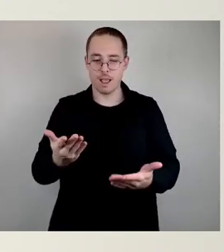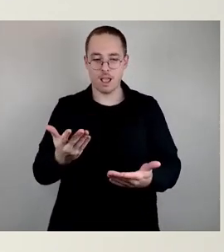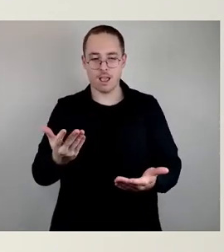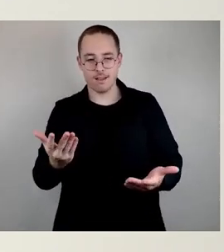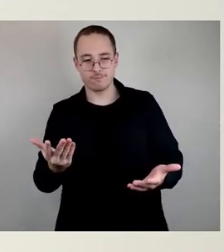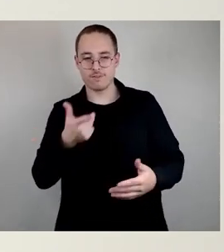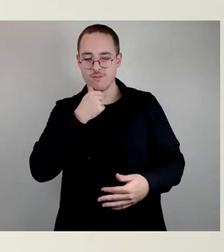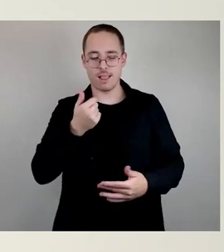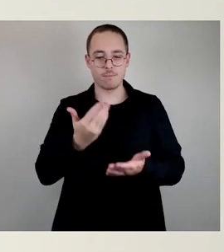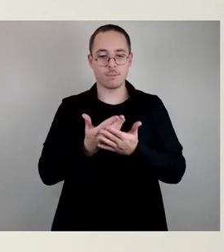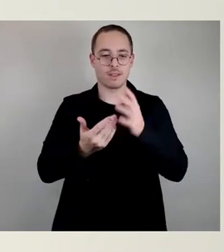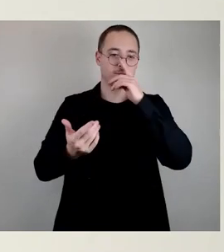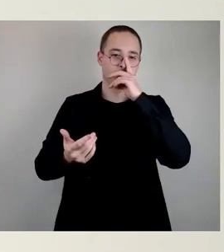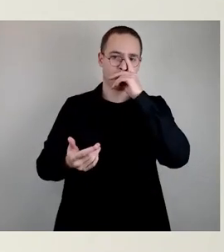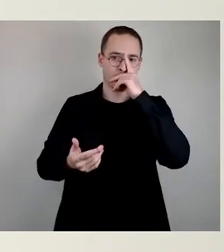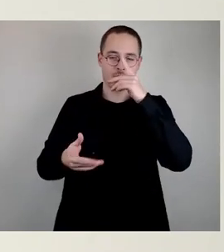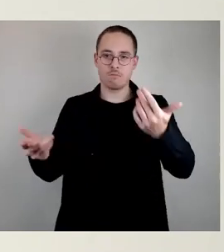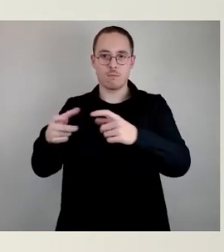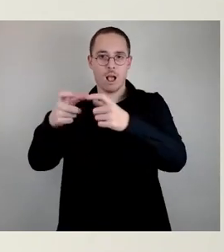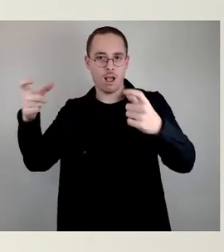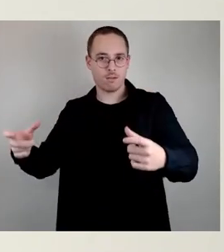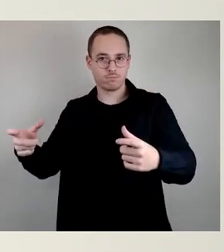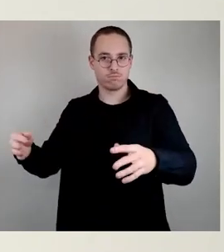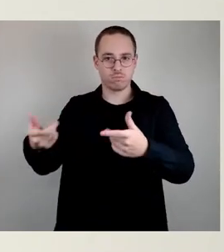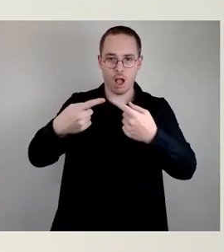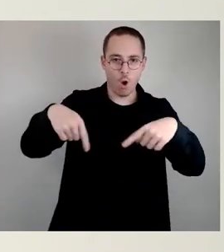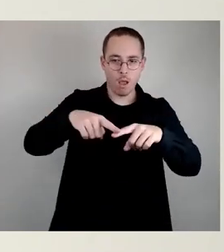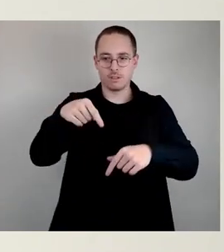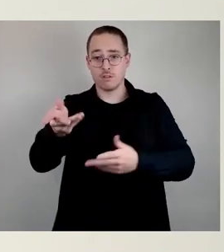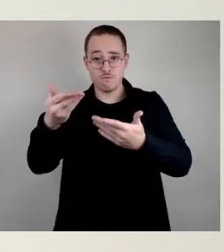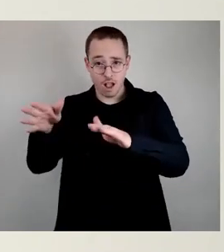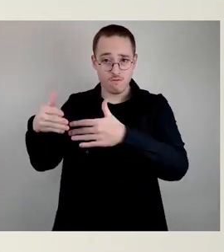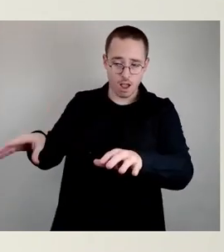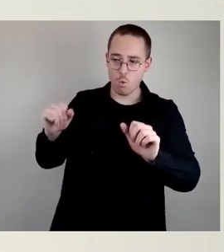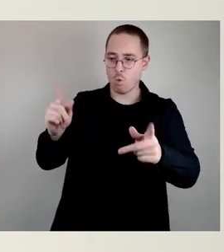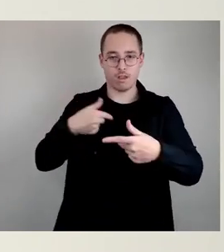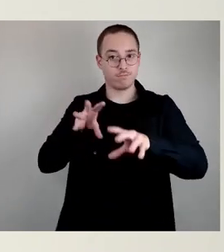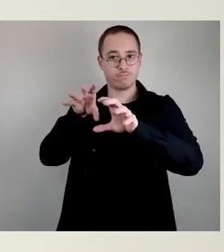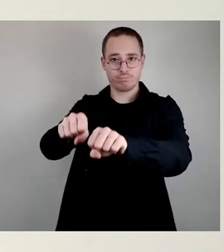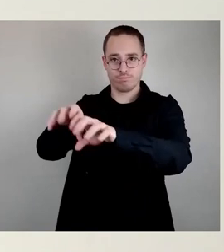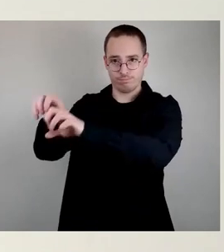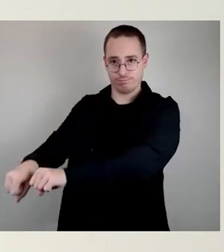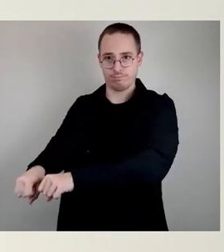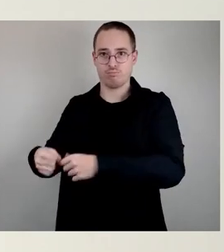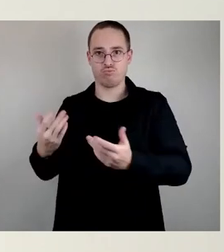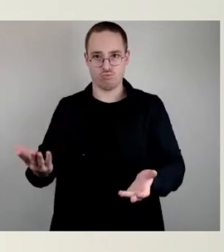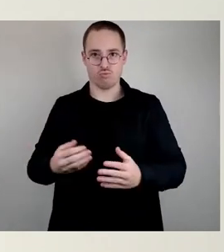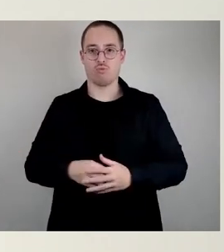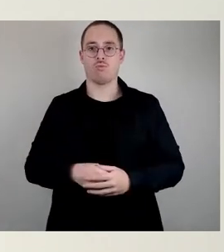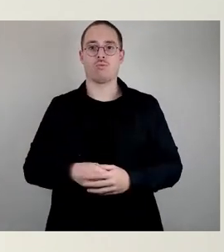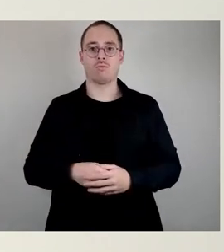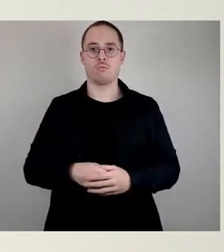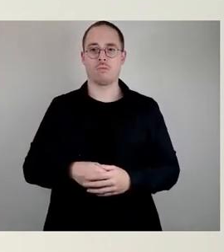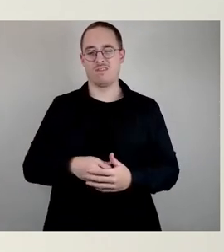wären, so zu nutzen, dass wir dort also die Möglichkeiten einerseits Schule, aber dann auch das gerade angesprochene Problem besser lösen können.